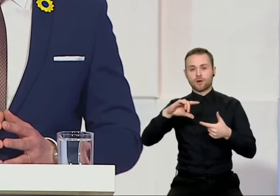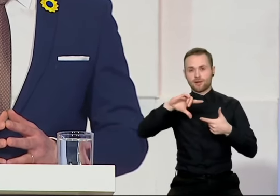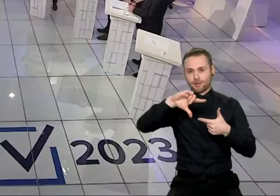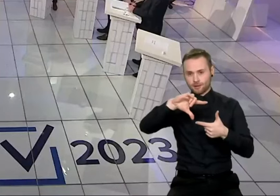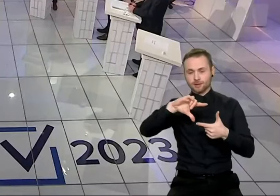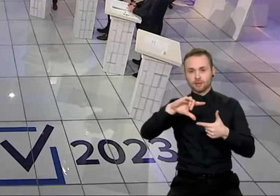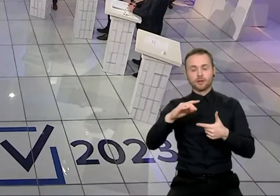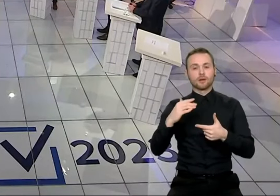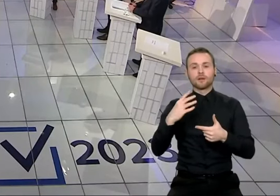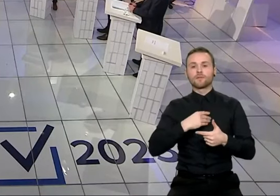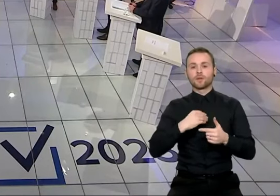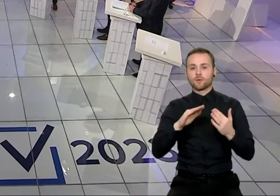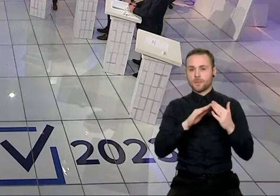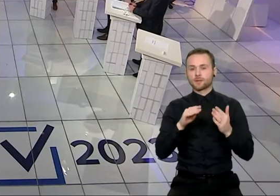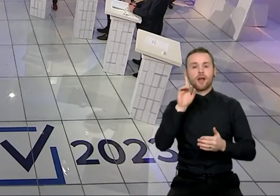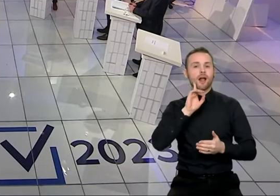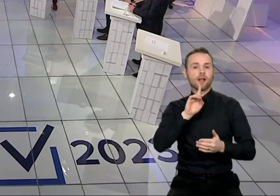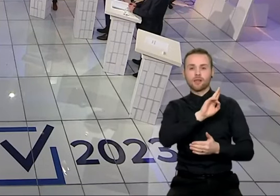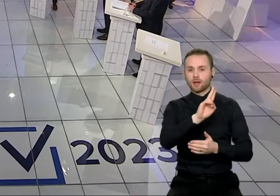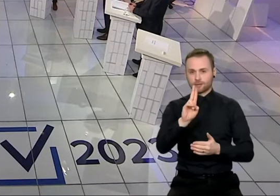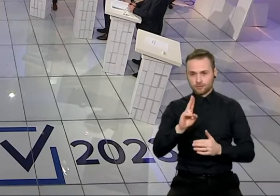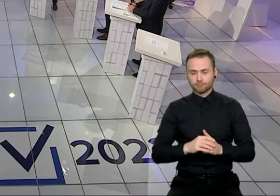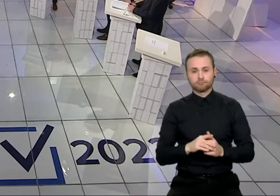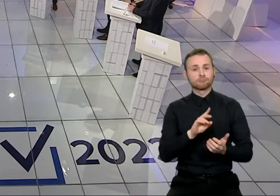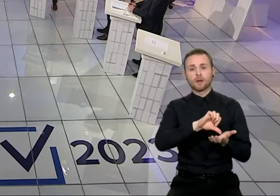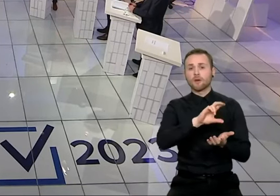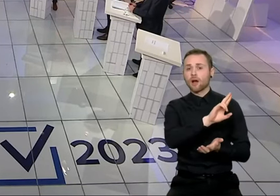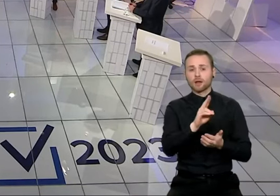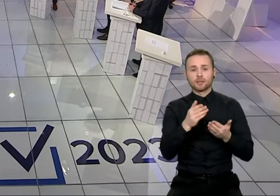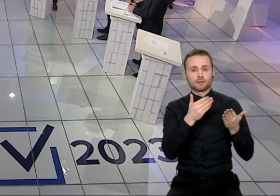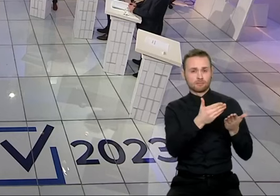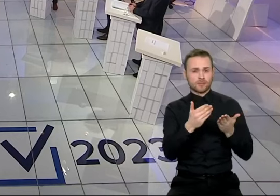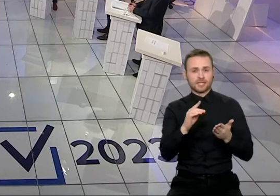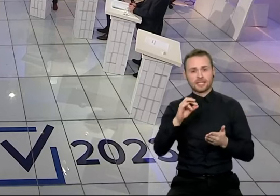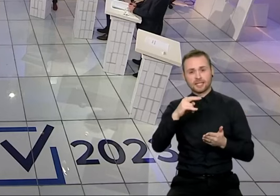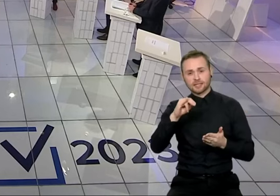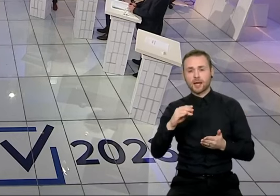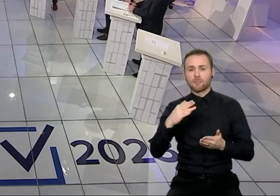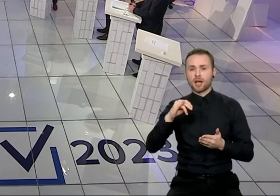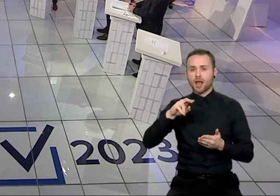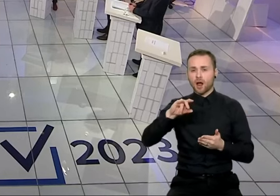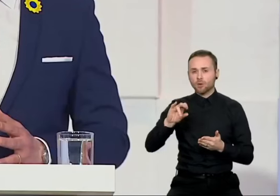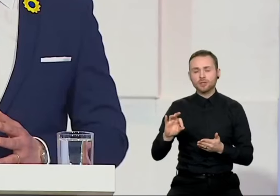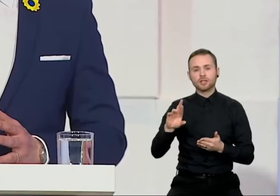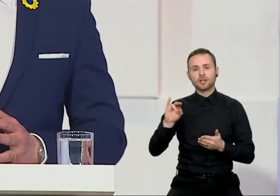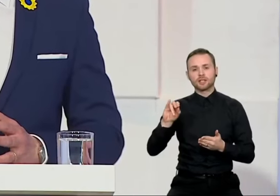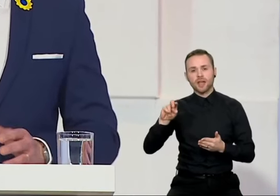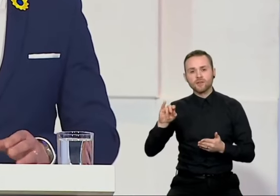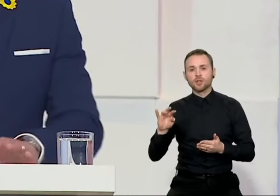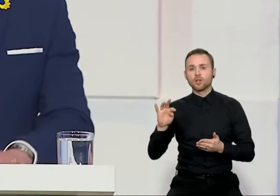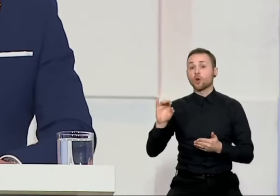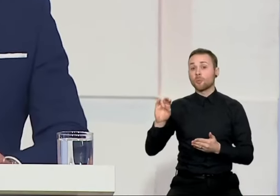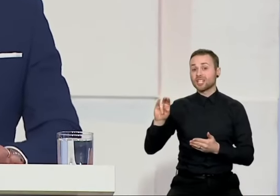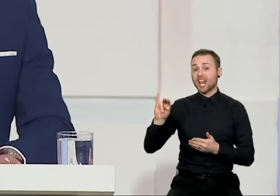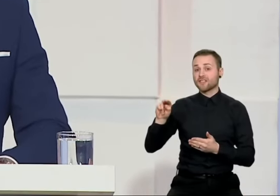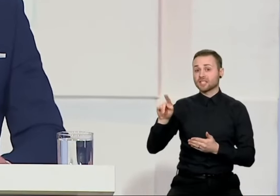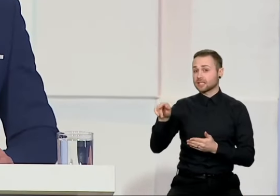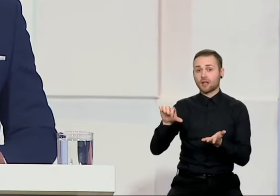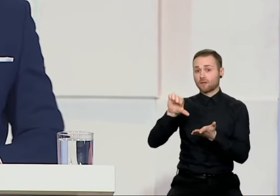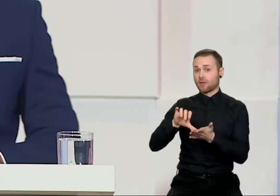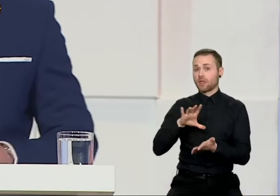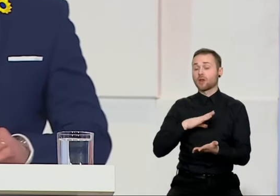Tasysiai Keliūnas, Remigius Lapinskas, Mykolas Majauskas, Tomas Raskavičius, Vytų Tasinica ir Valdas Tutkus. Valdemaras Tomaševskis dėl lygos